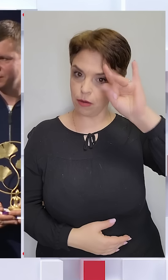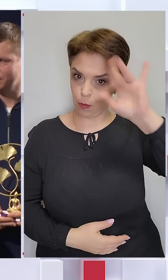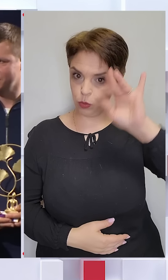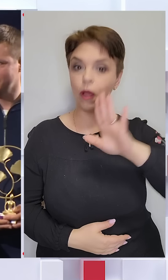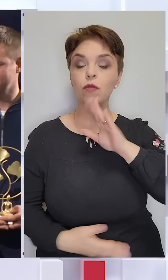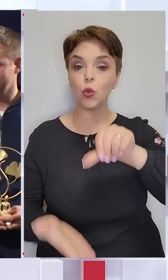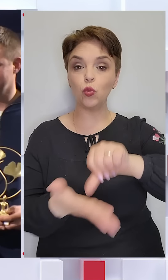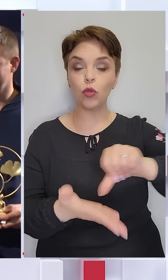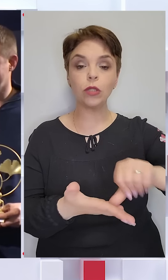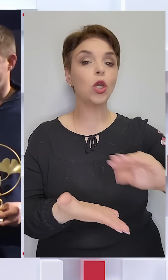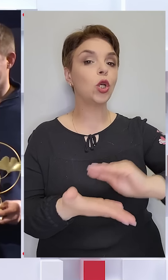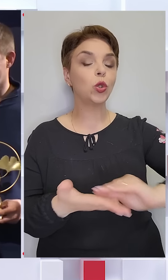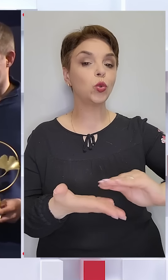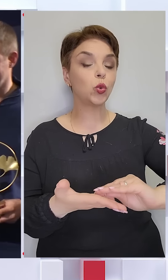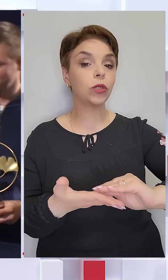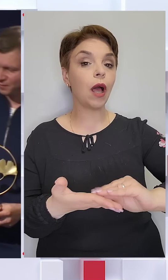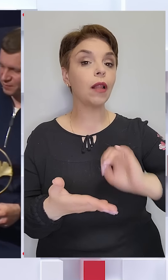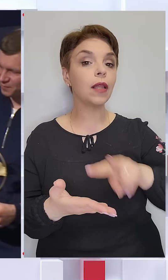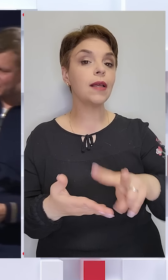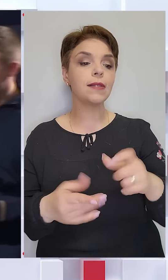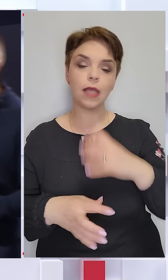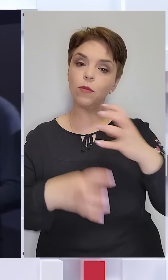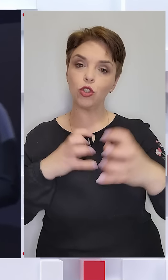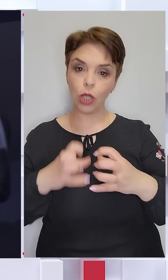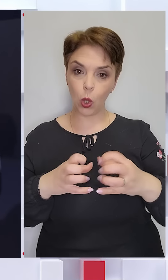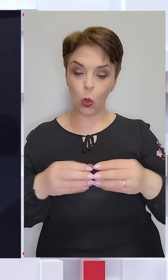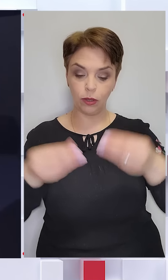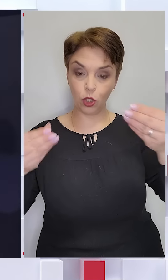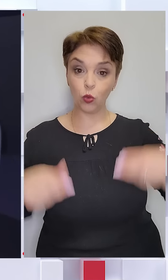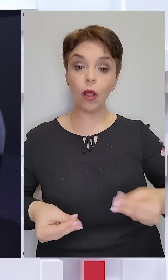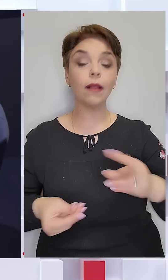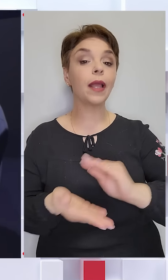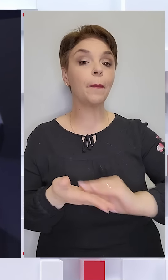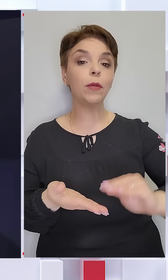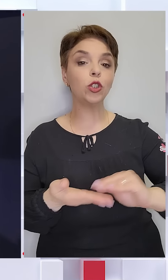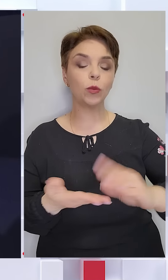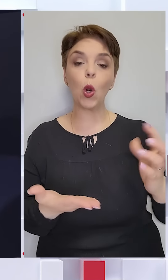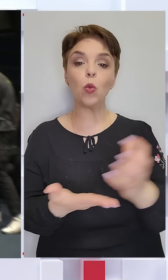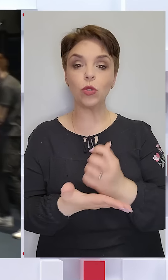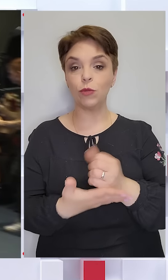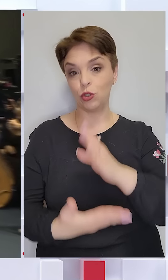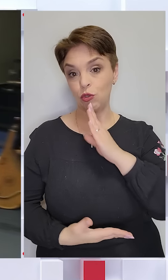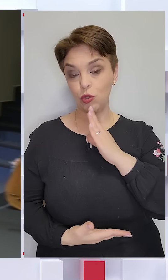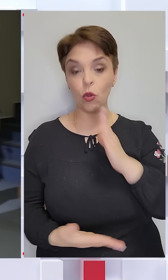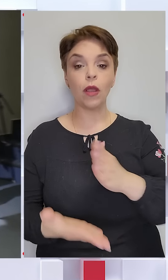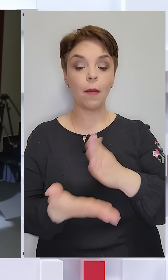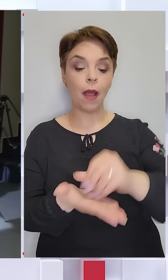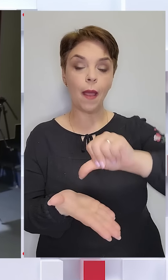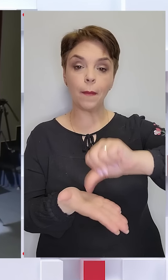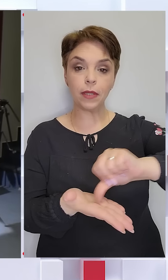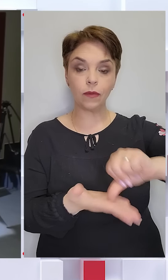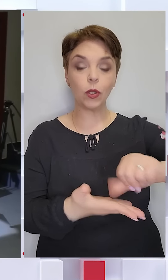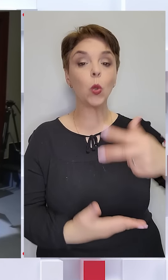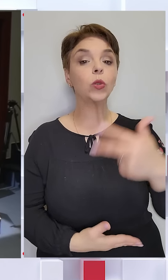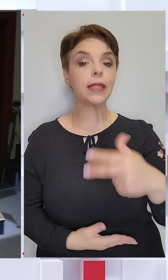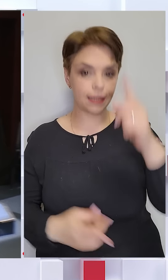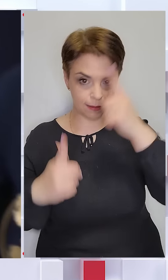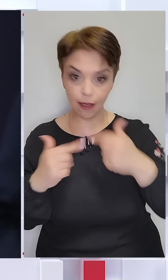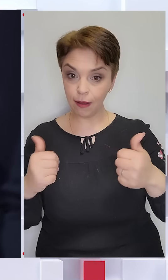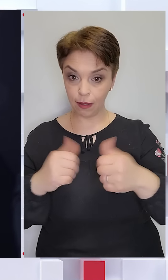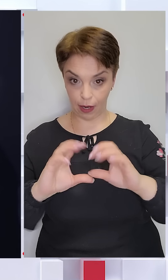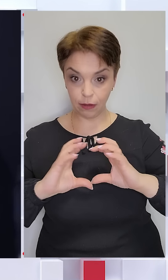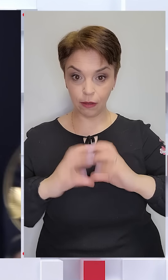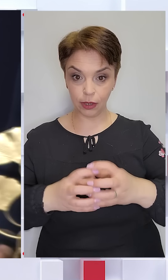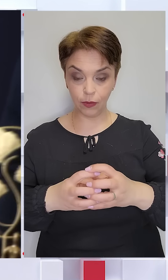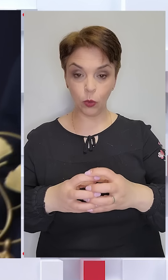учасниць. Журнал «Бізнесвумен» – це міжнародний глянець, який пише про успішних жінок і має представництва у 30 країнах